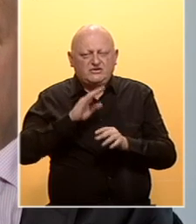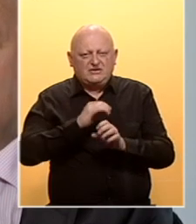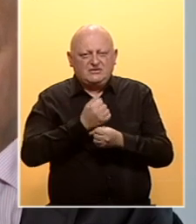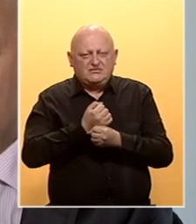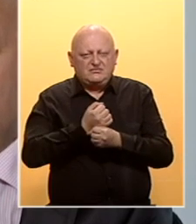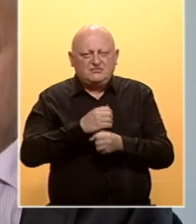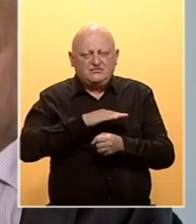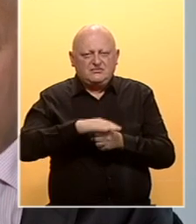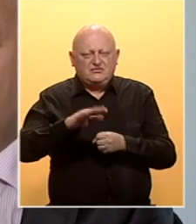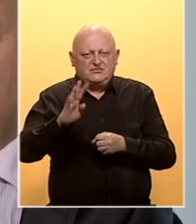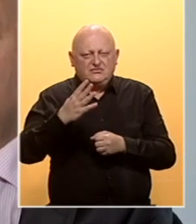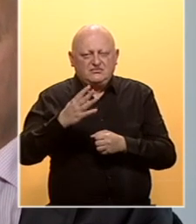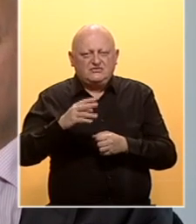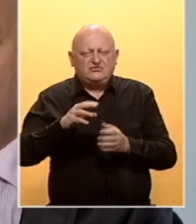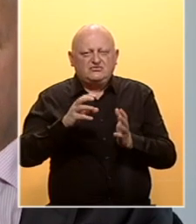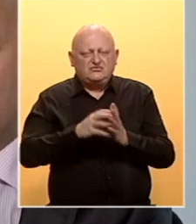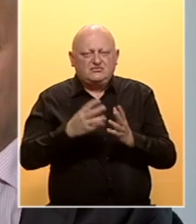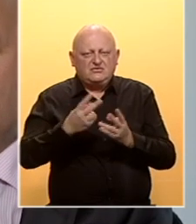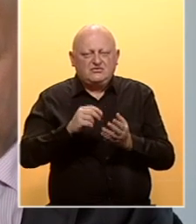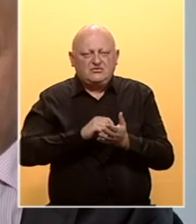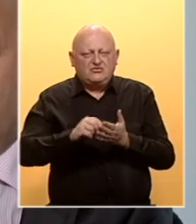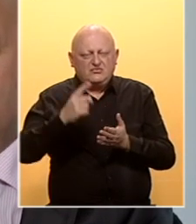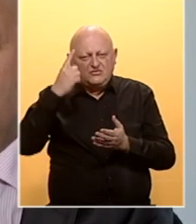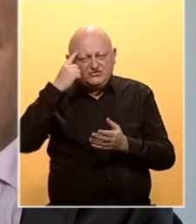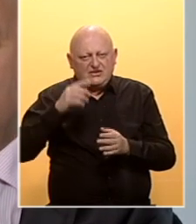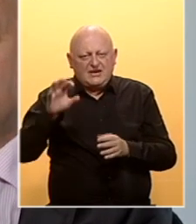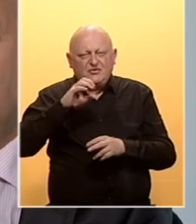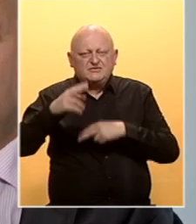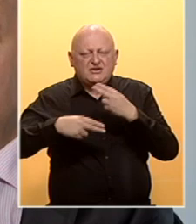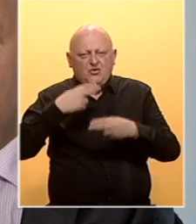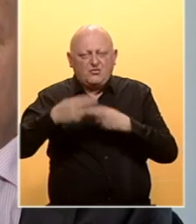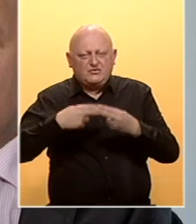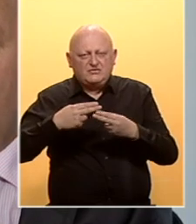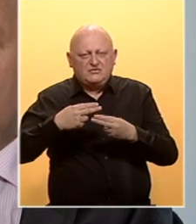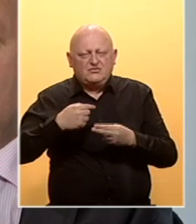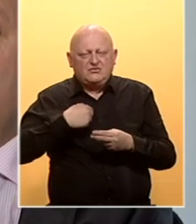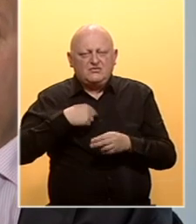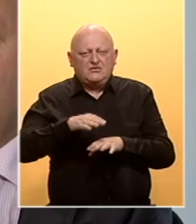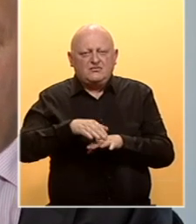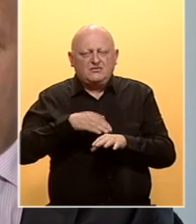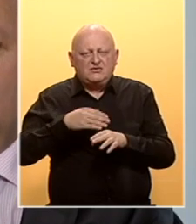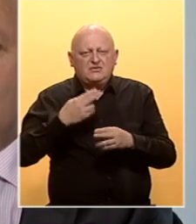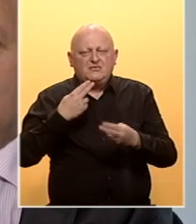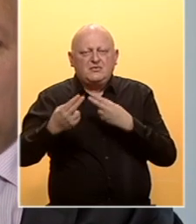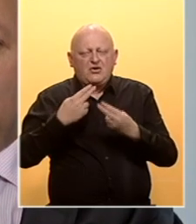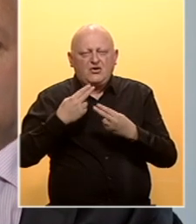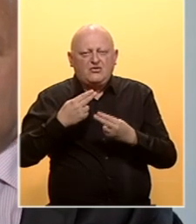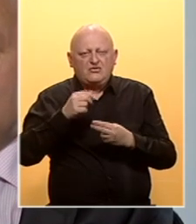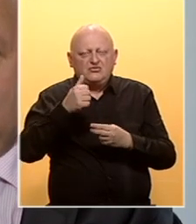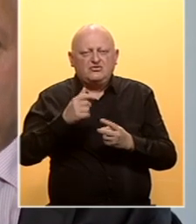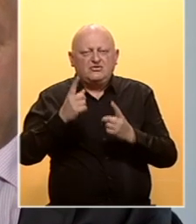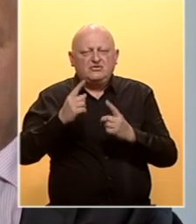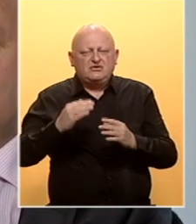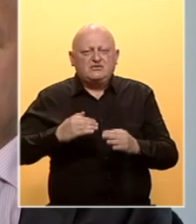ispuni 14 prioriteta kao što piše u mišljenju Evropske komisije, mi ćemo početi pregovaranje, što je status